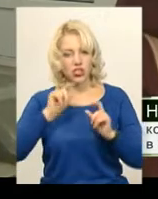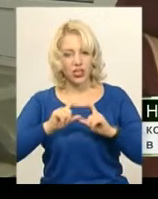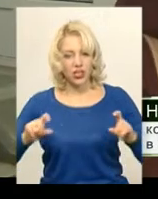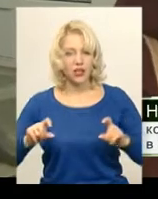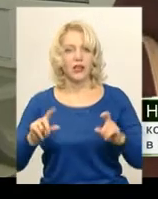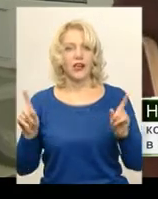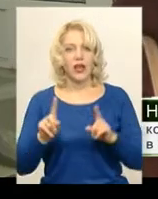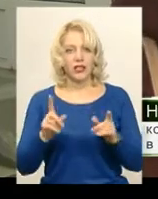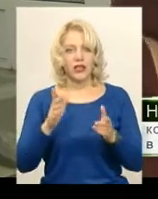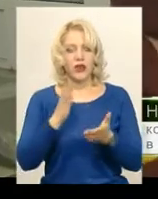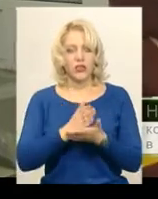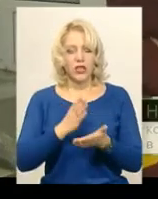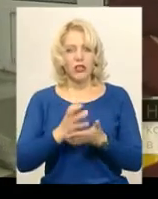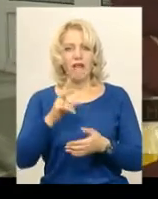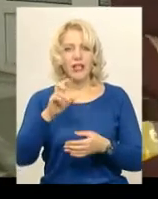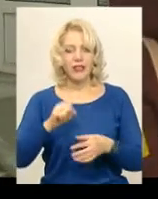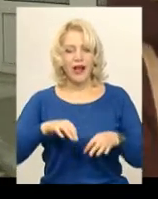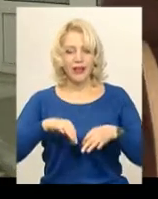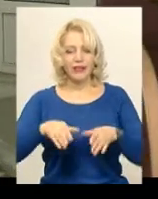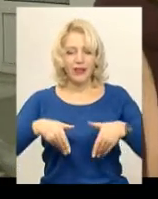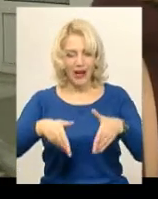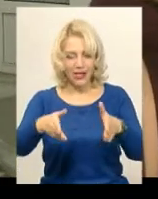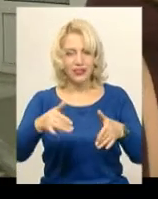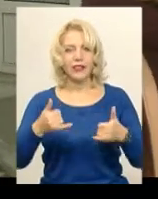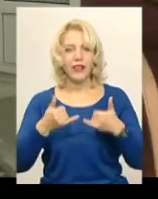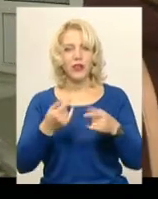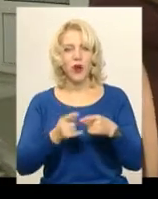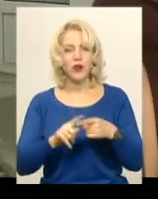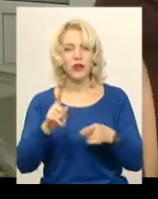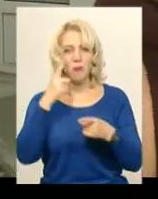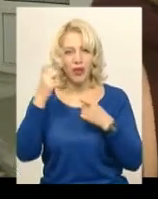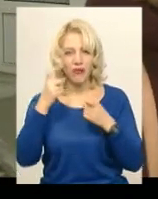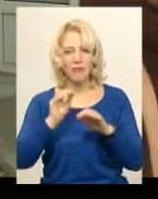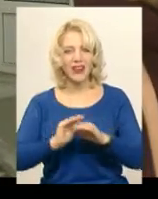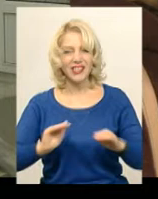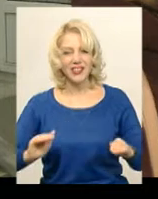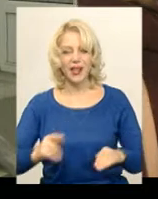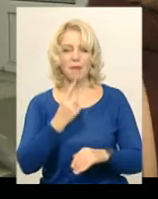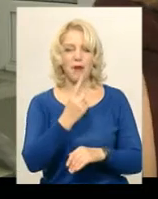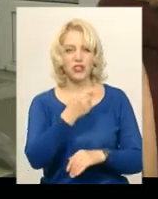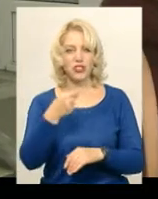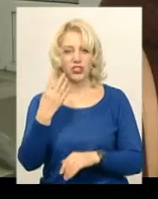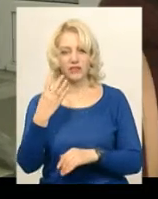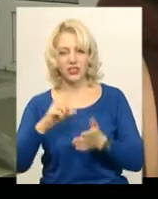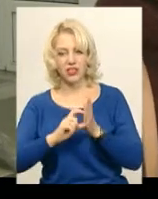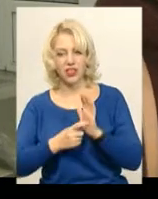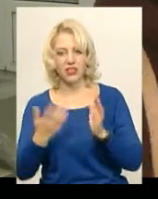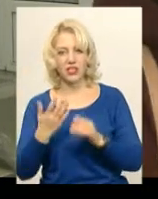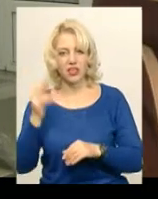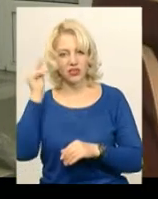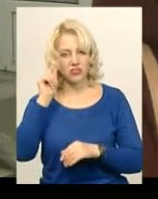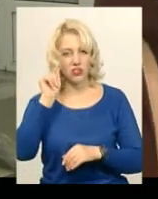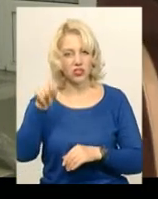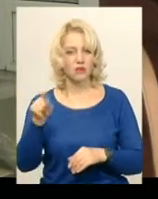які розташовані на трасі, для того, щоб поінформувати дітей перших-четвертих класів, які там навчаються